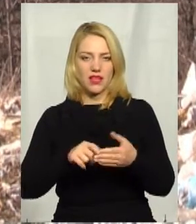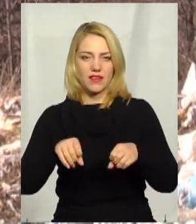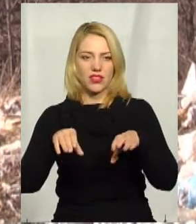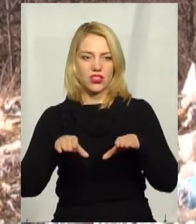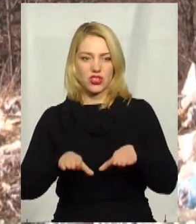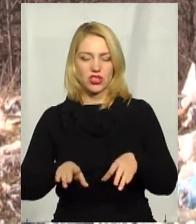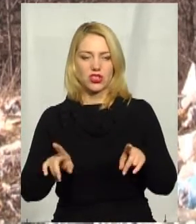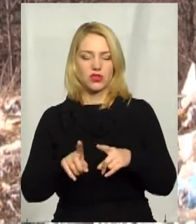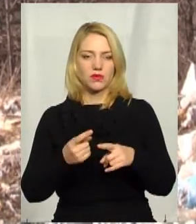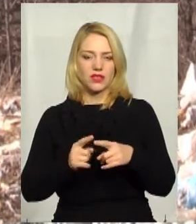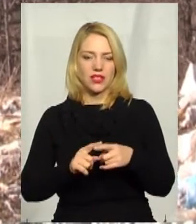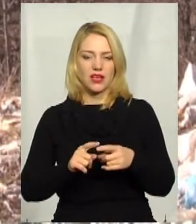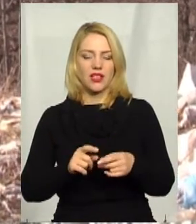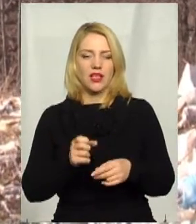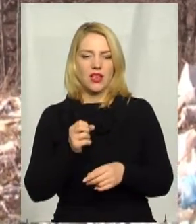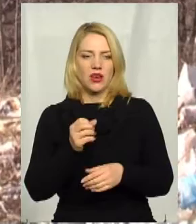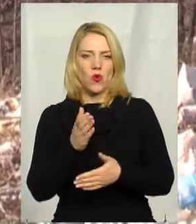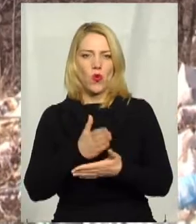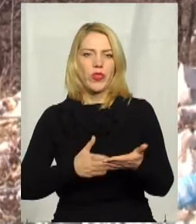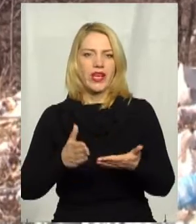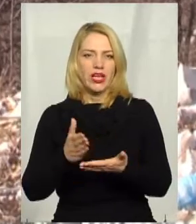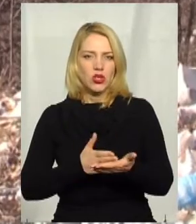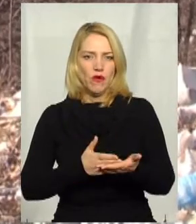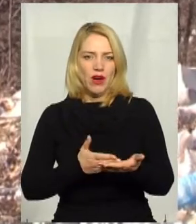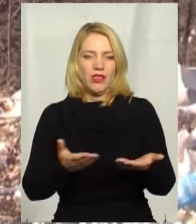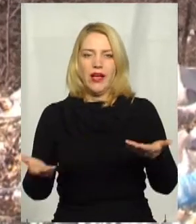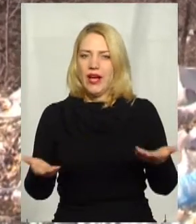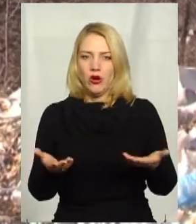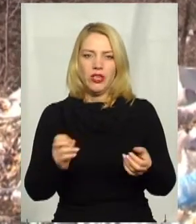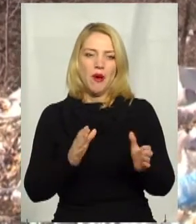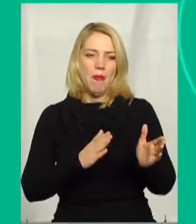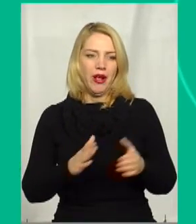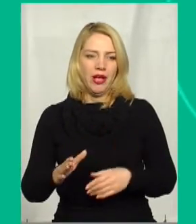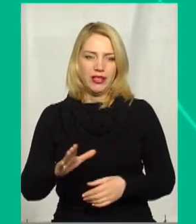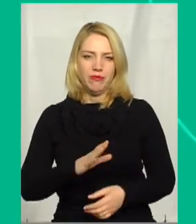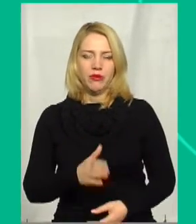це утилізувати, якоїсь порядки навести.